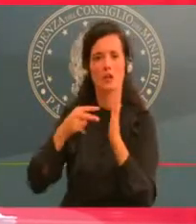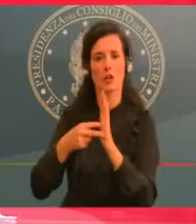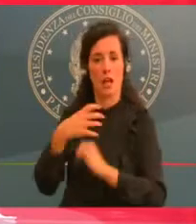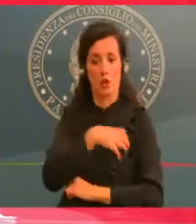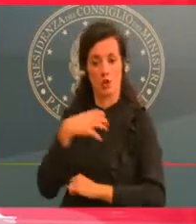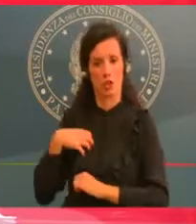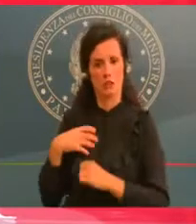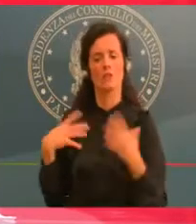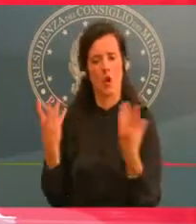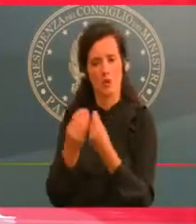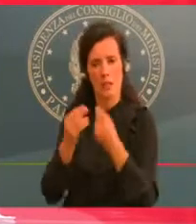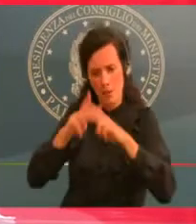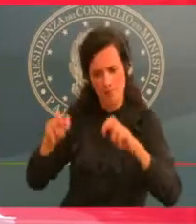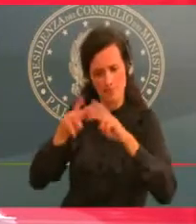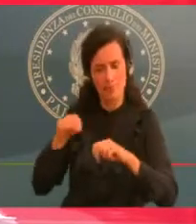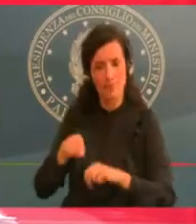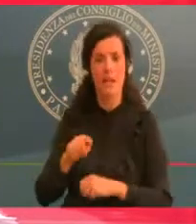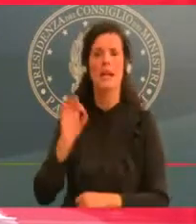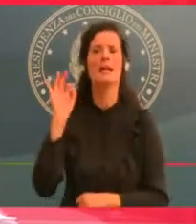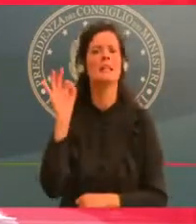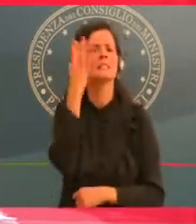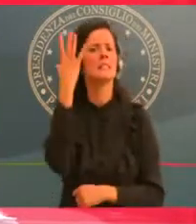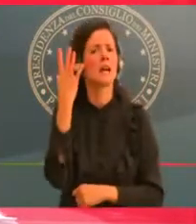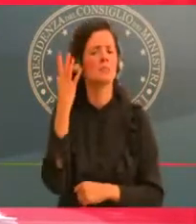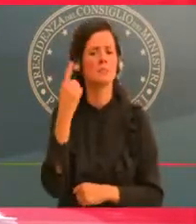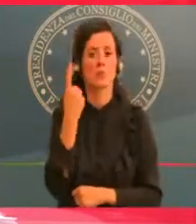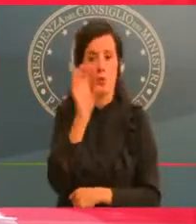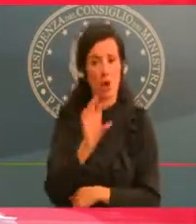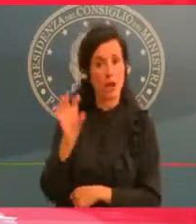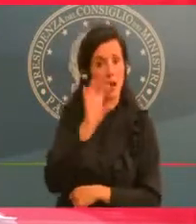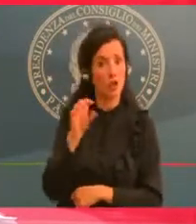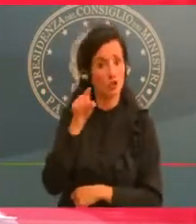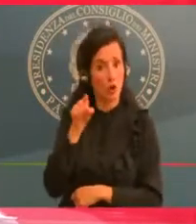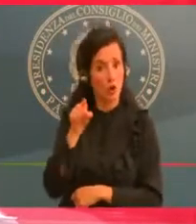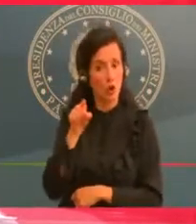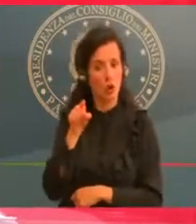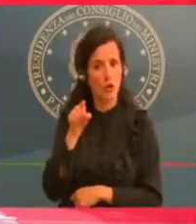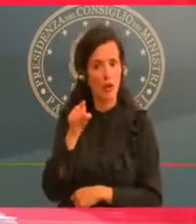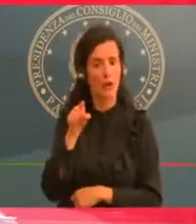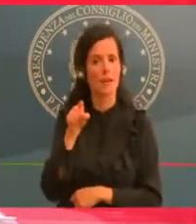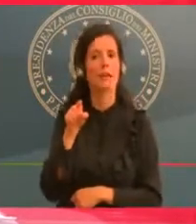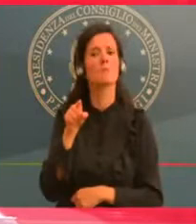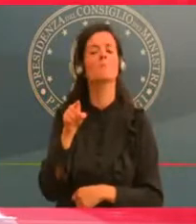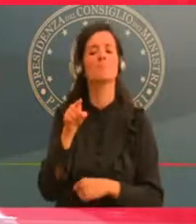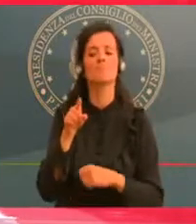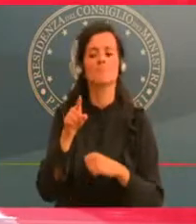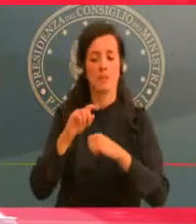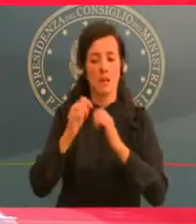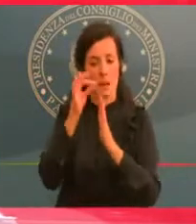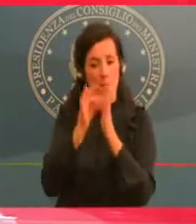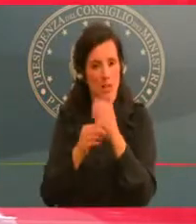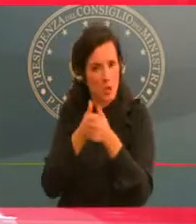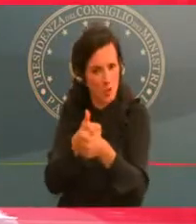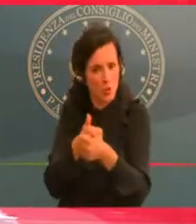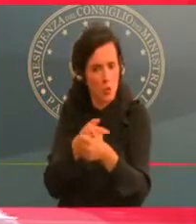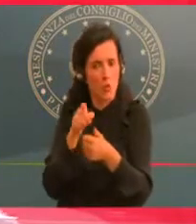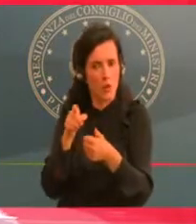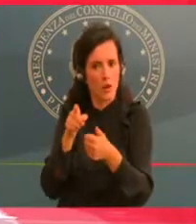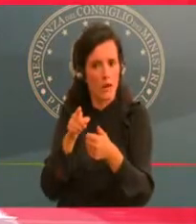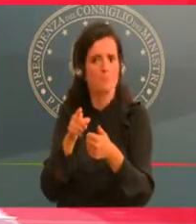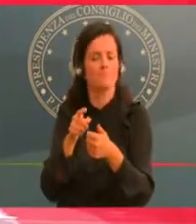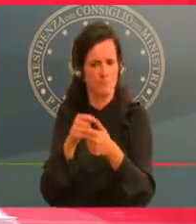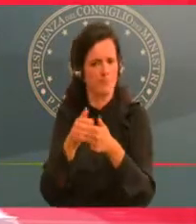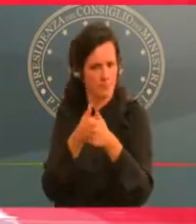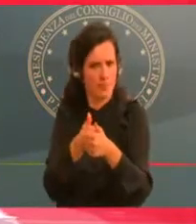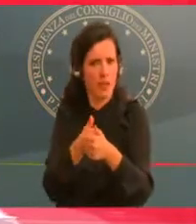misure restrittive, dovesse rientrare però in condizioni di instabilità per non meno di 14 giorni, in una